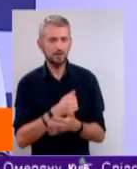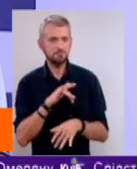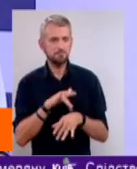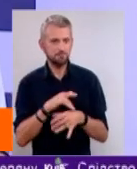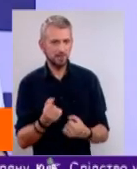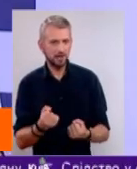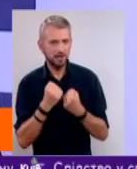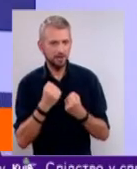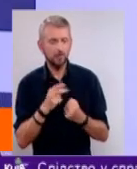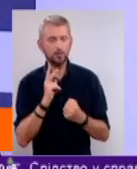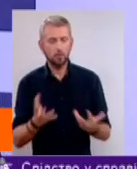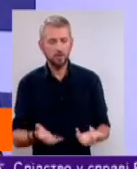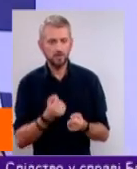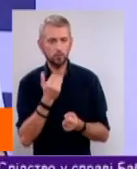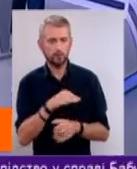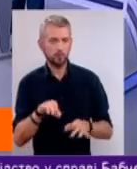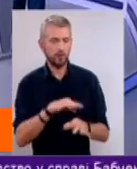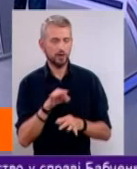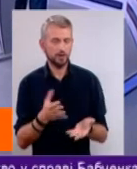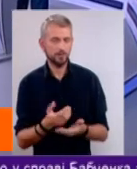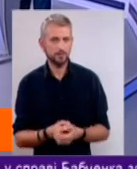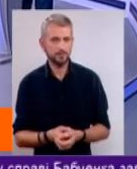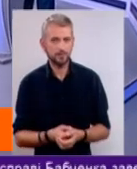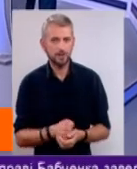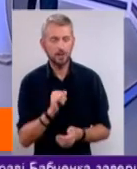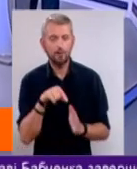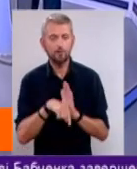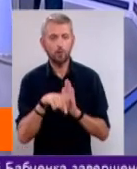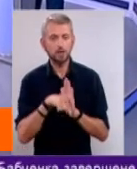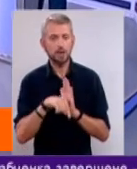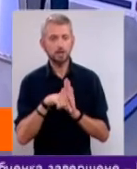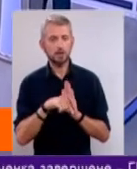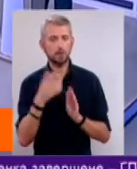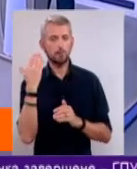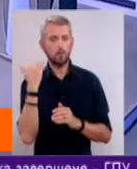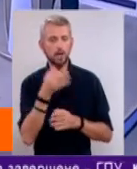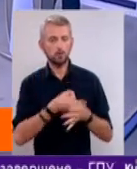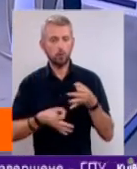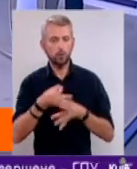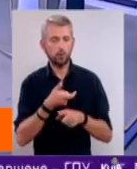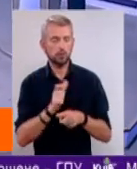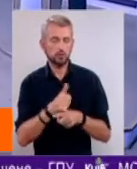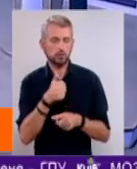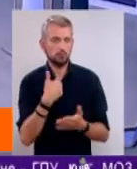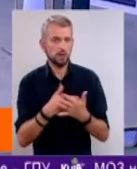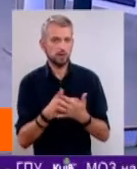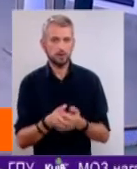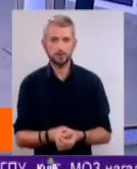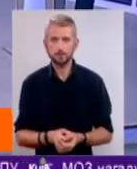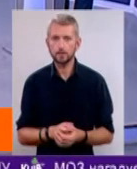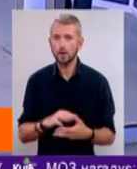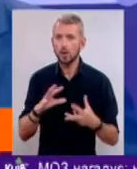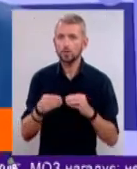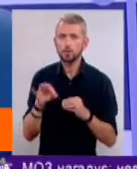які підтримують, власне, твої проекти. Тому якраз в контексті попереднього обговорення дуже яскравий приклад. Отже,